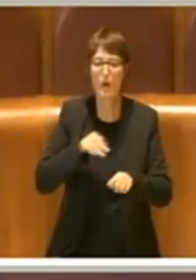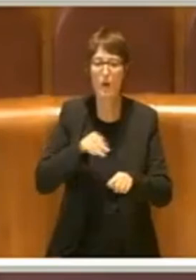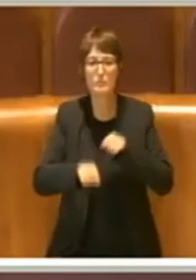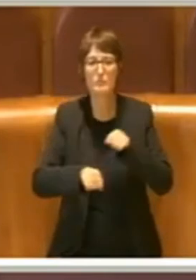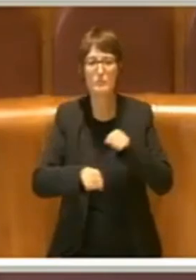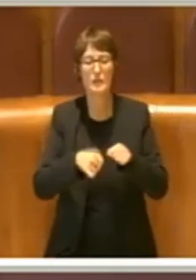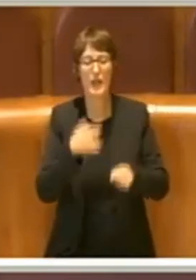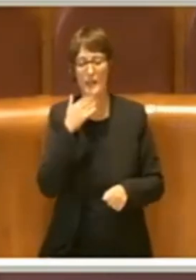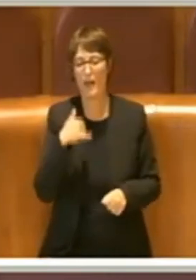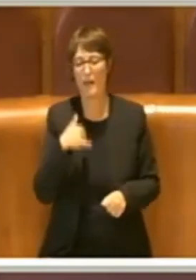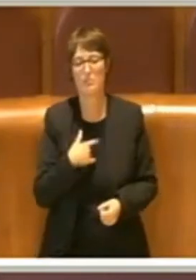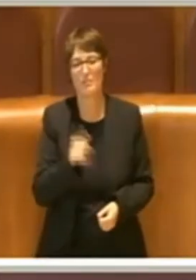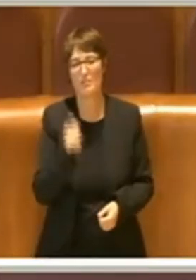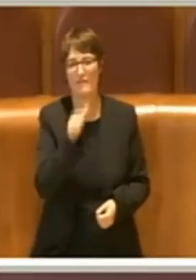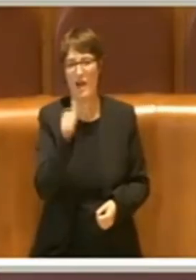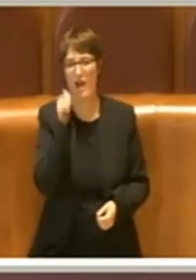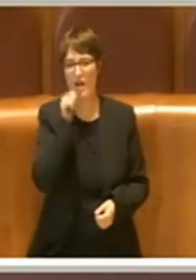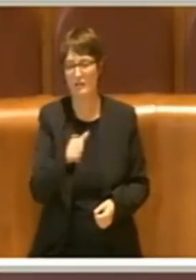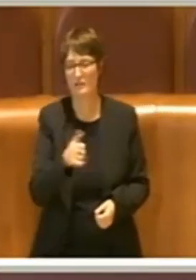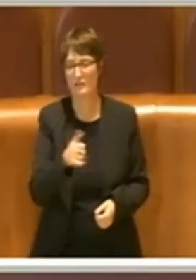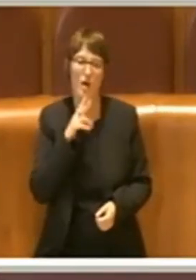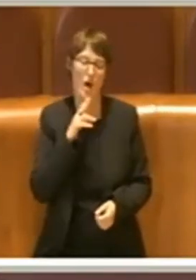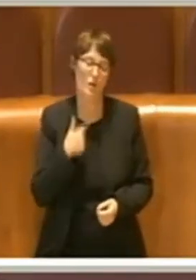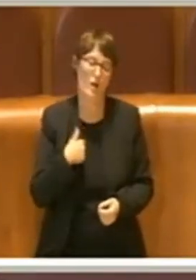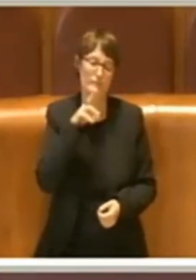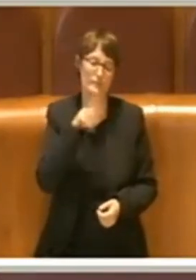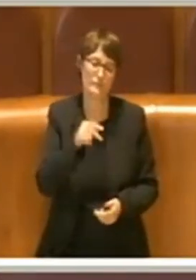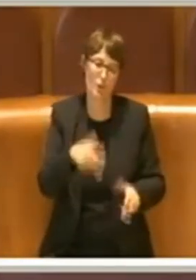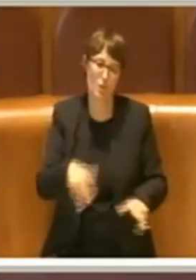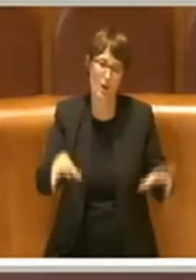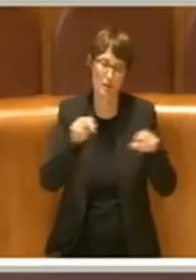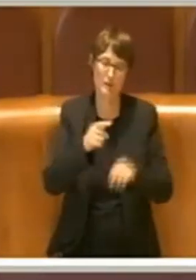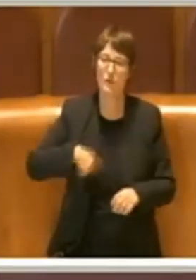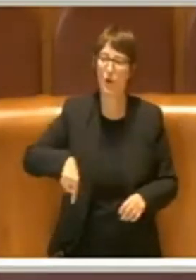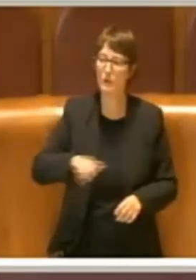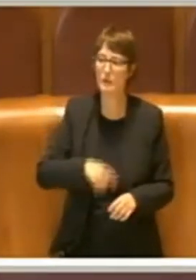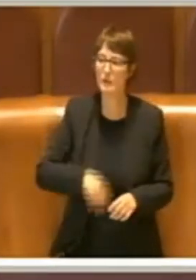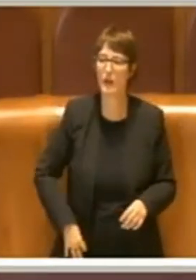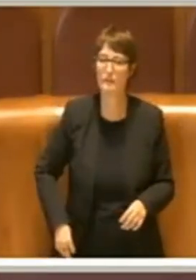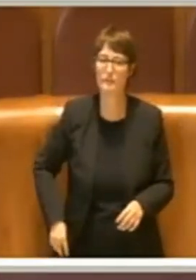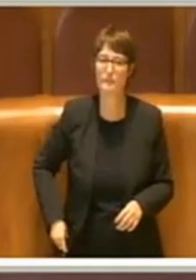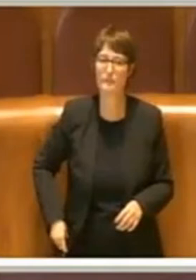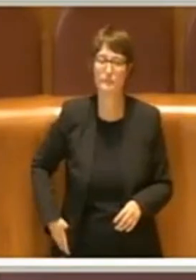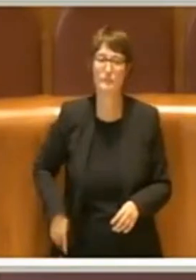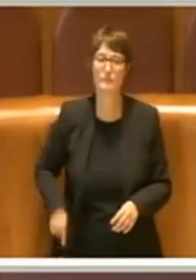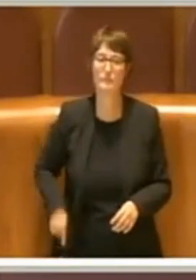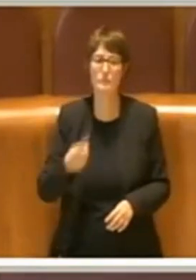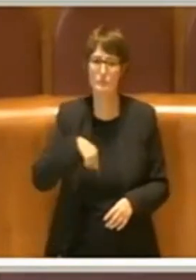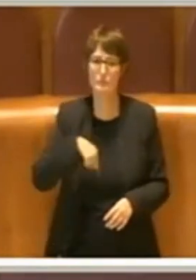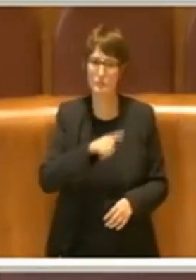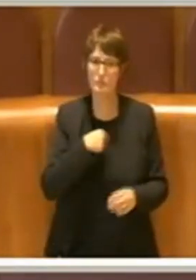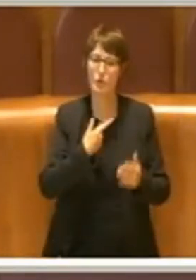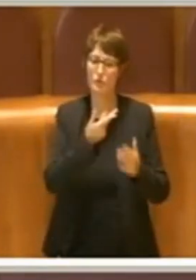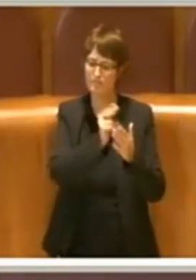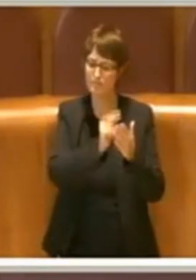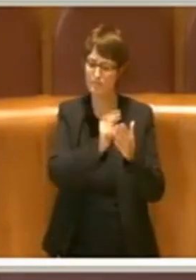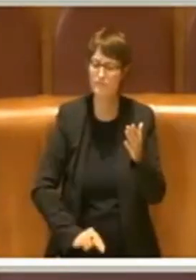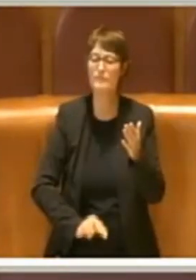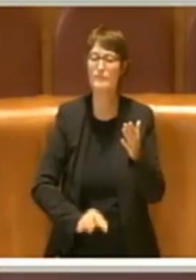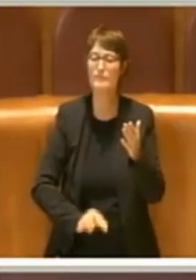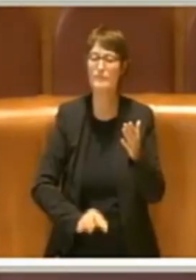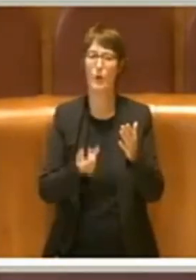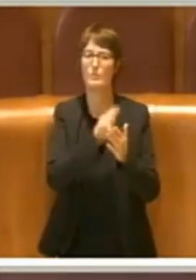Allora, noi, lo ripeto un'altra volta, abbiamo redatto il piano urbano della